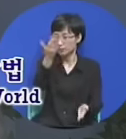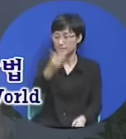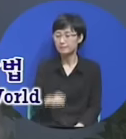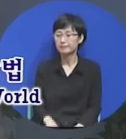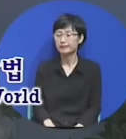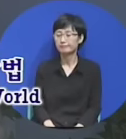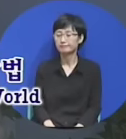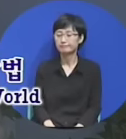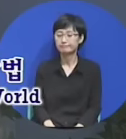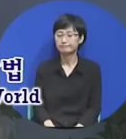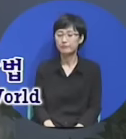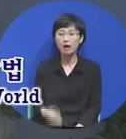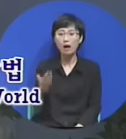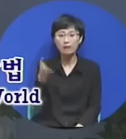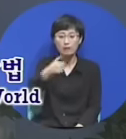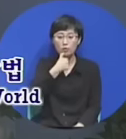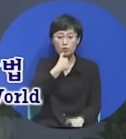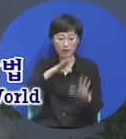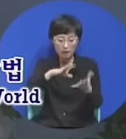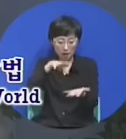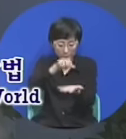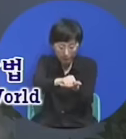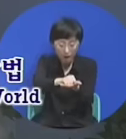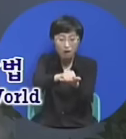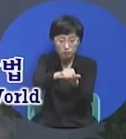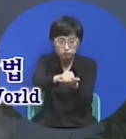그때부터 또 문제가 오기 시작했습니다.